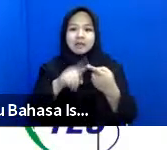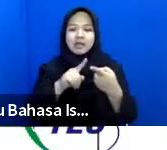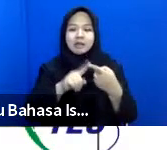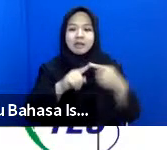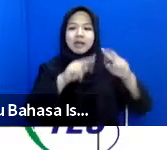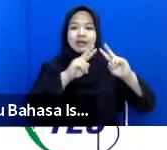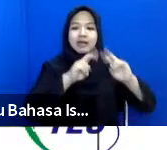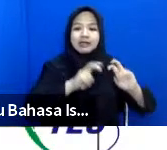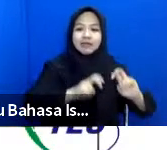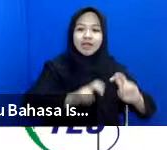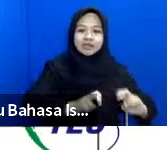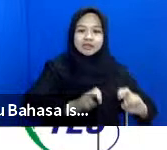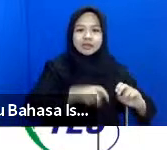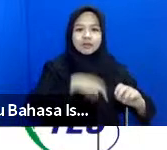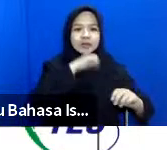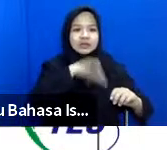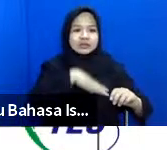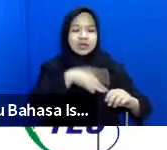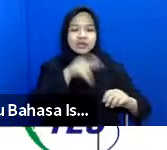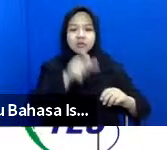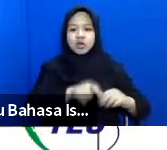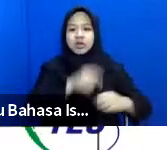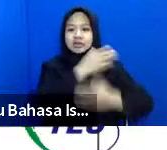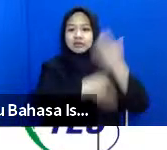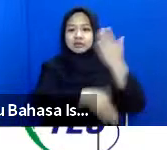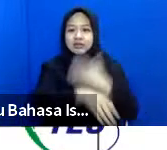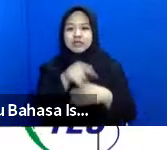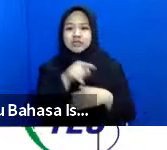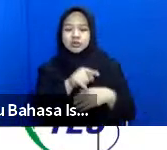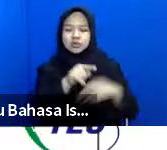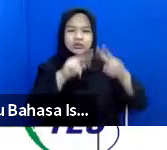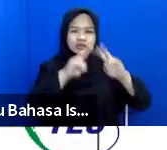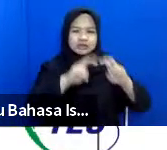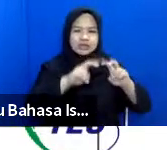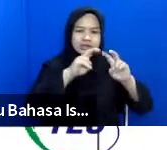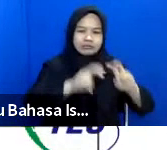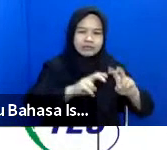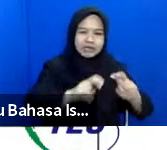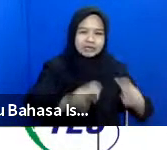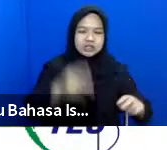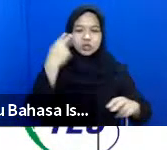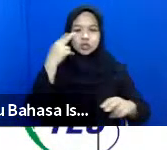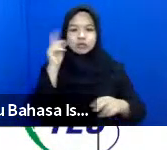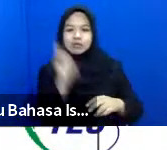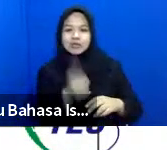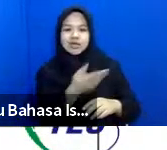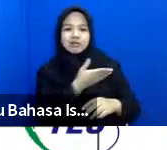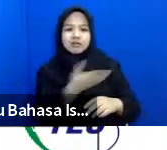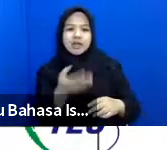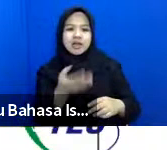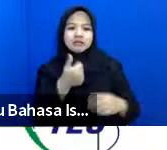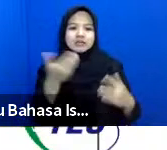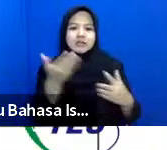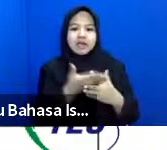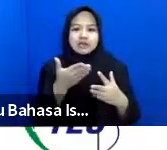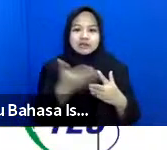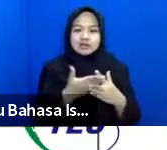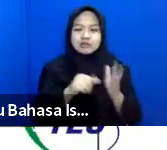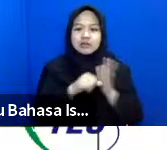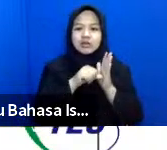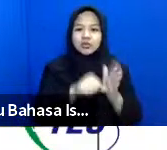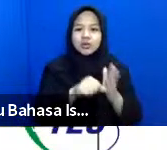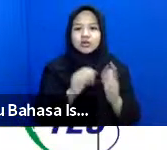identifikasi jadi lansia dan orang dengan disabilitas diidentifikasi untuk memastikan mereka dapat mengakses bantuan dan